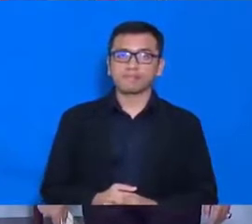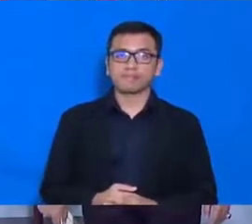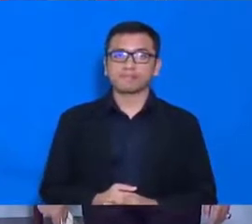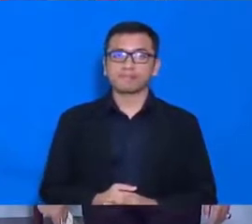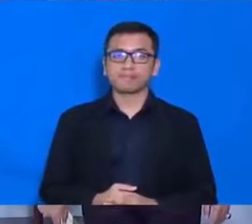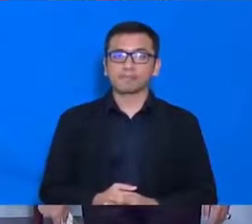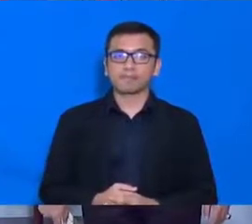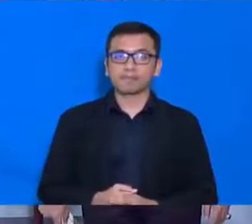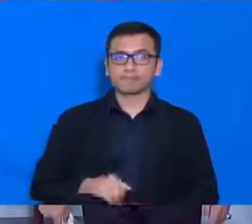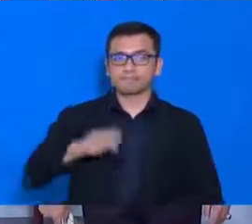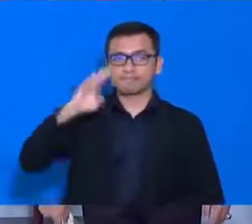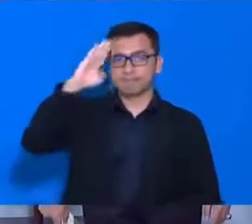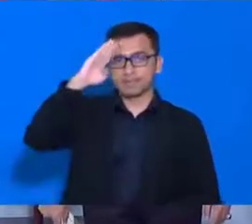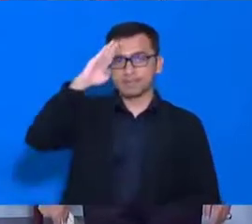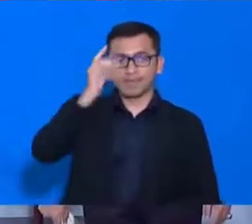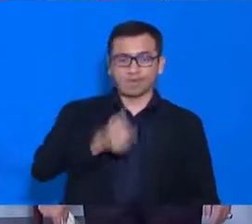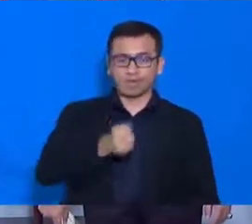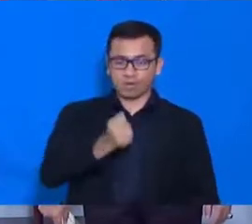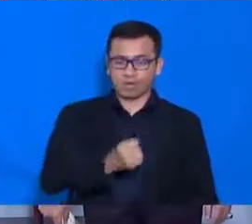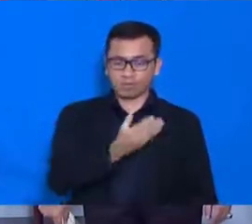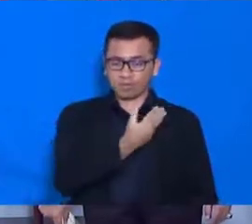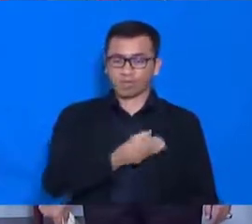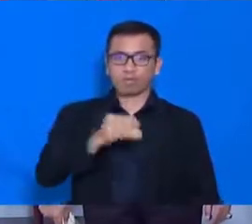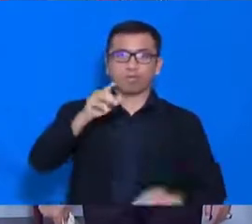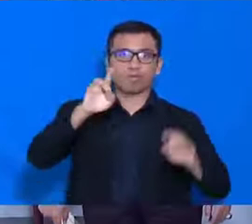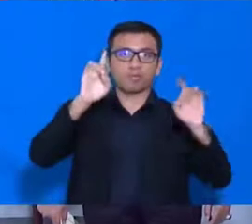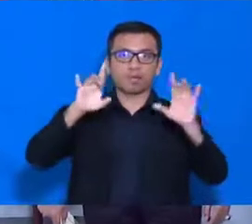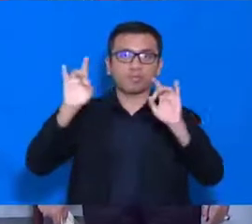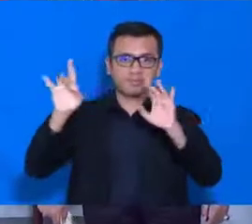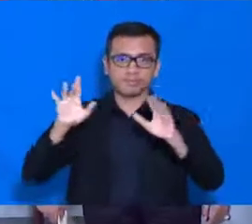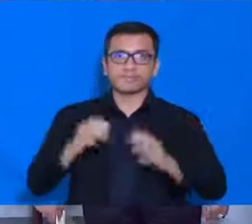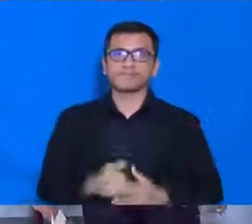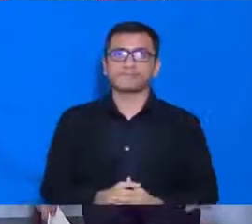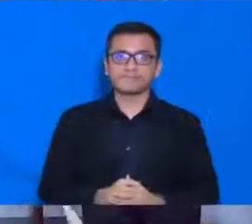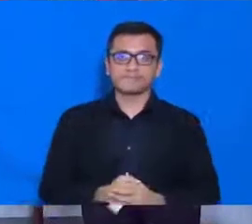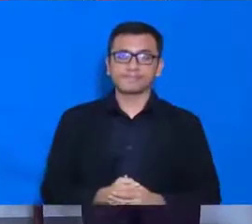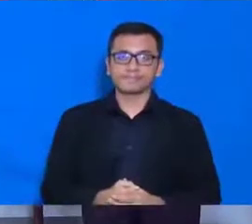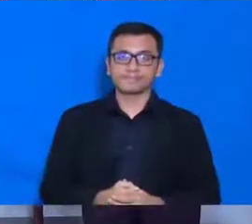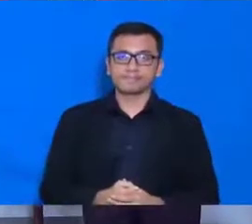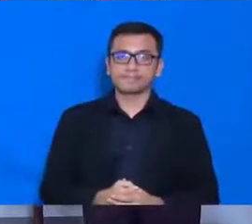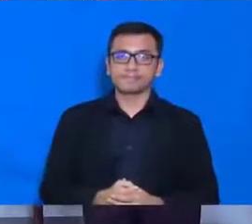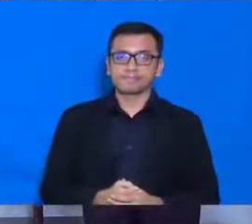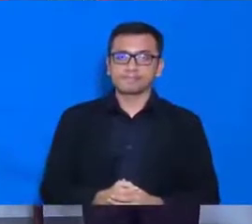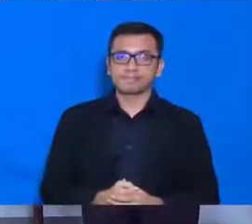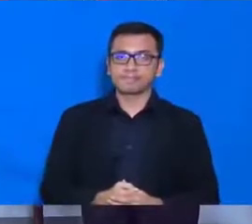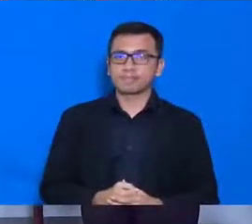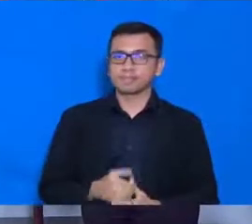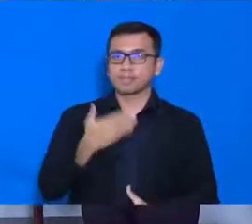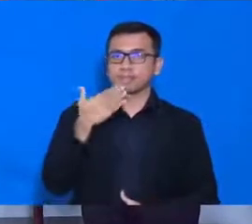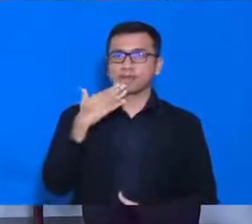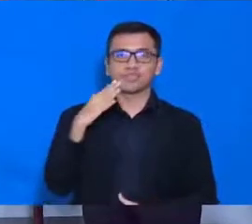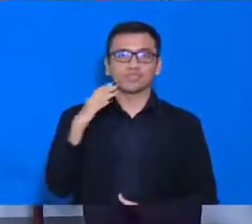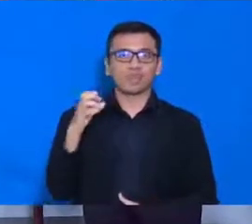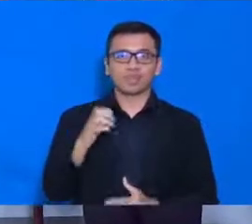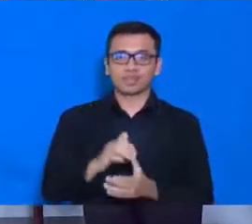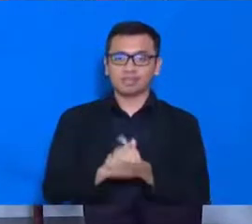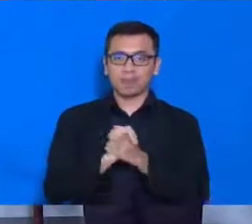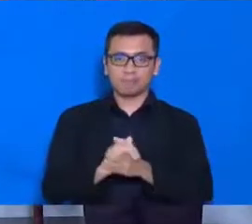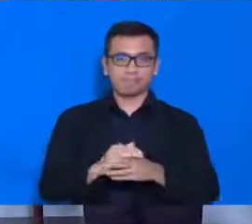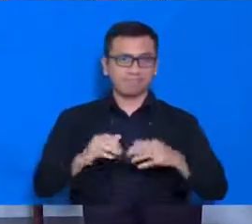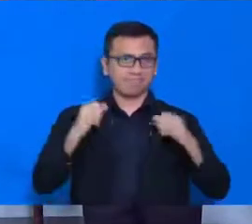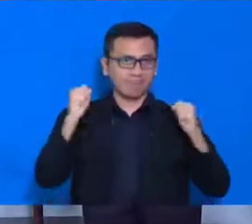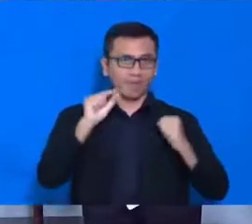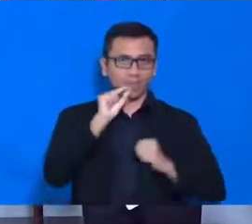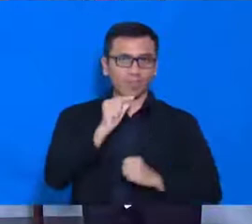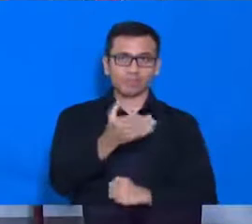Assalamu'alaikum warahmatullahi wabarakatuh. Selamat sore dan salam sejahtera untuk kita